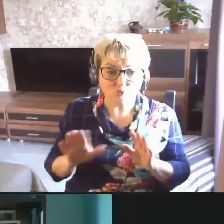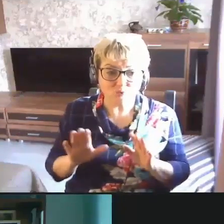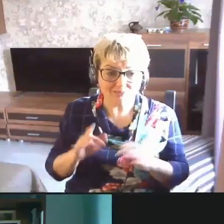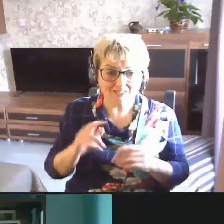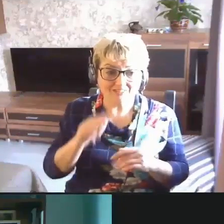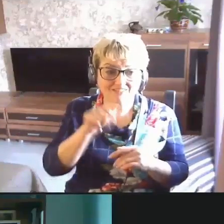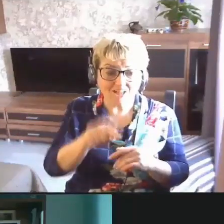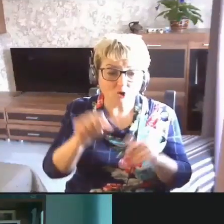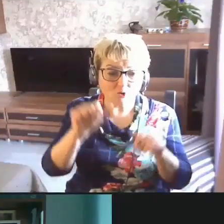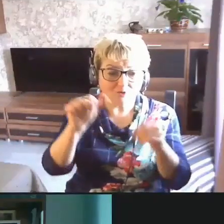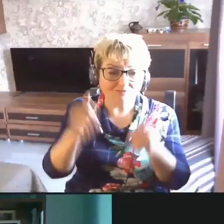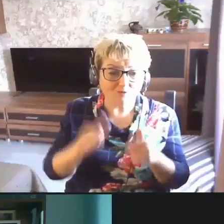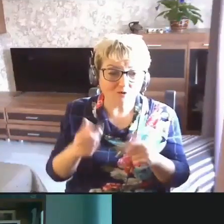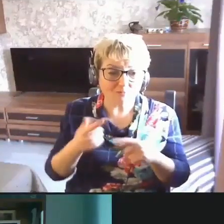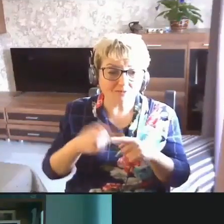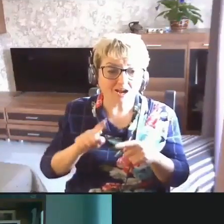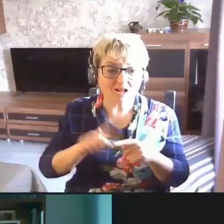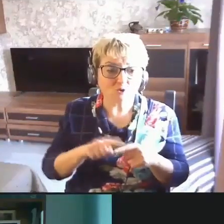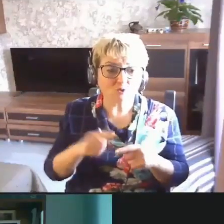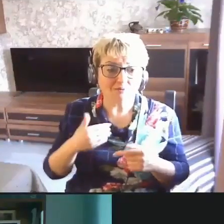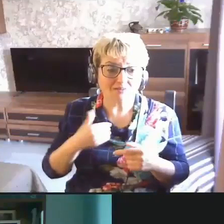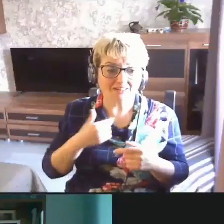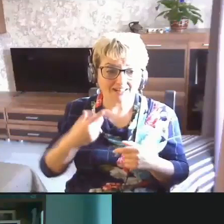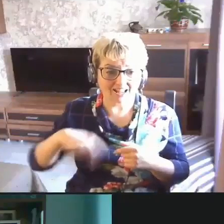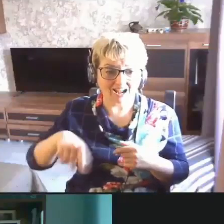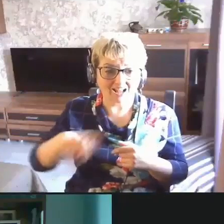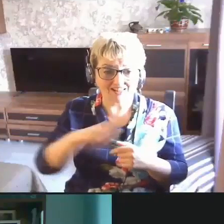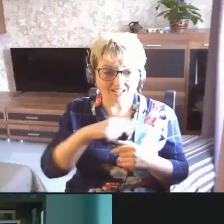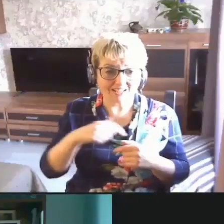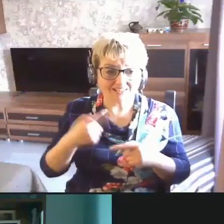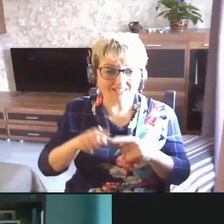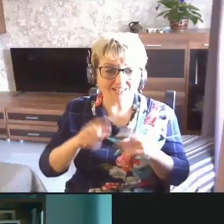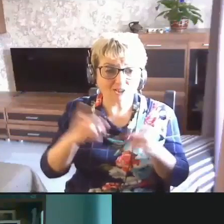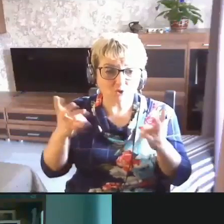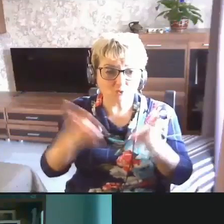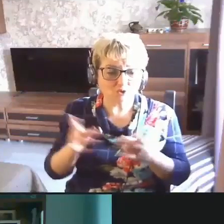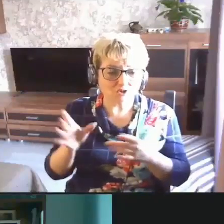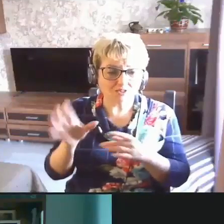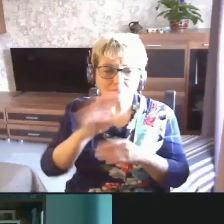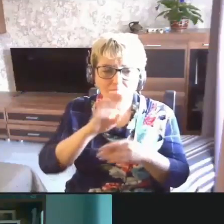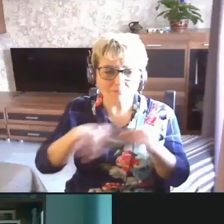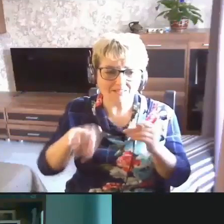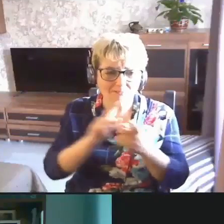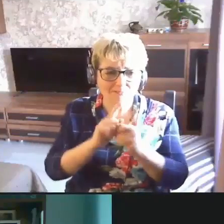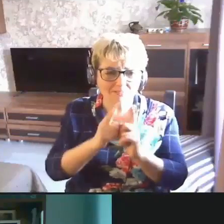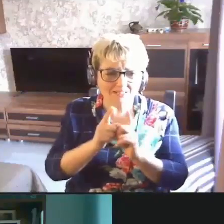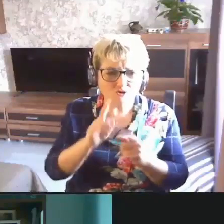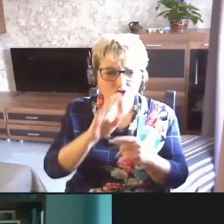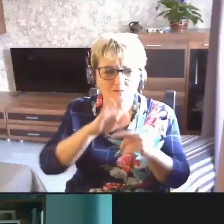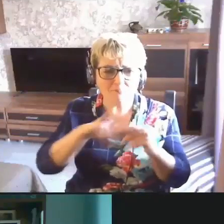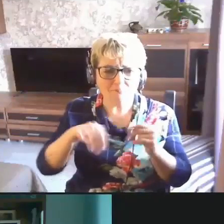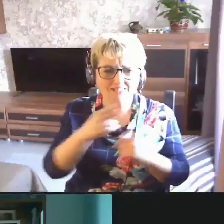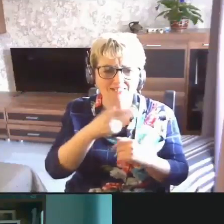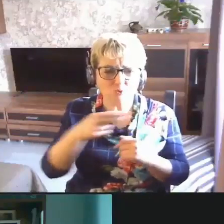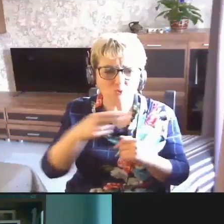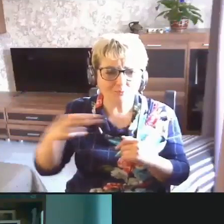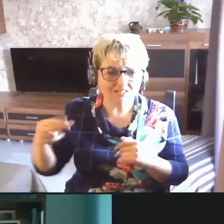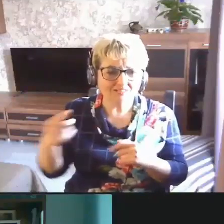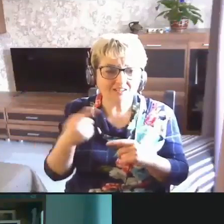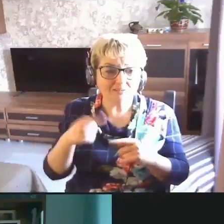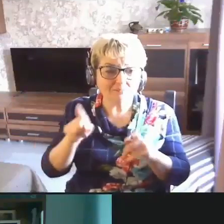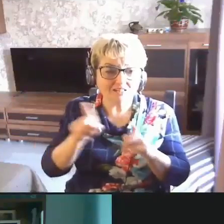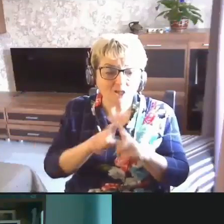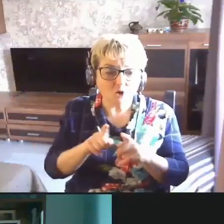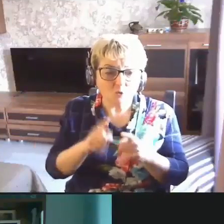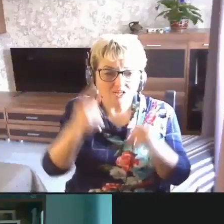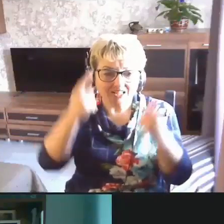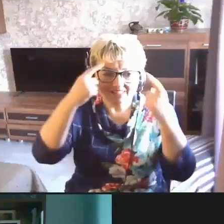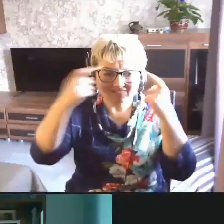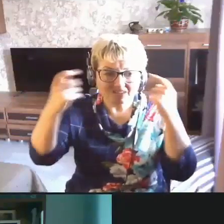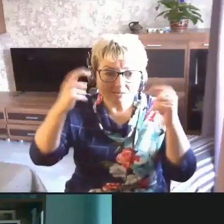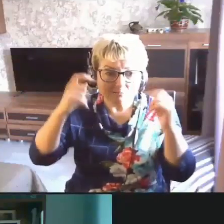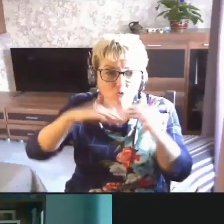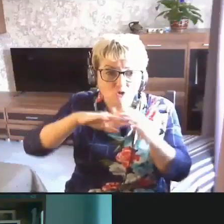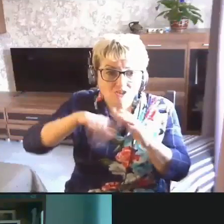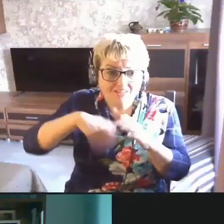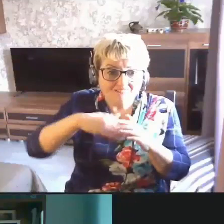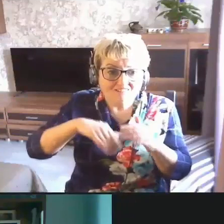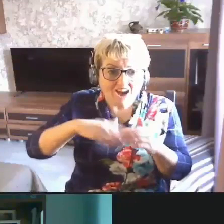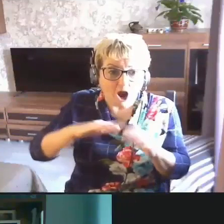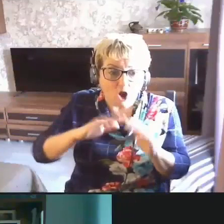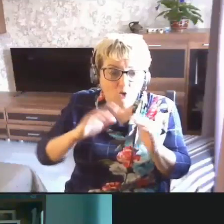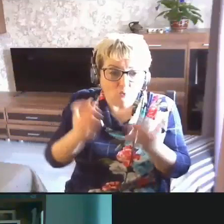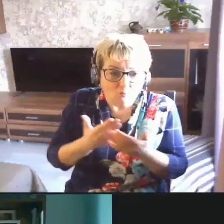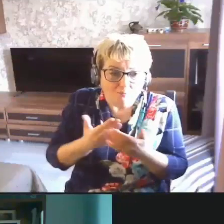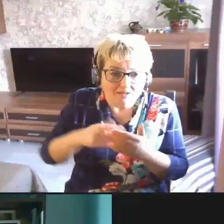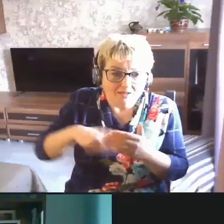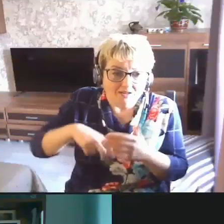видимо, в том формате, которому для нас это нужно. То есть без переводчика, без субтитров, и мы в таком-то информационном вакууме,